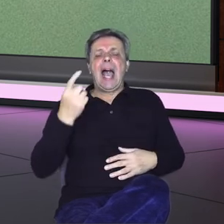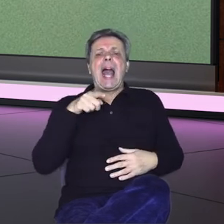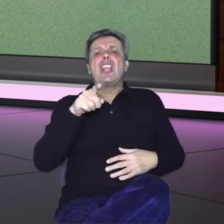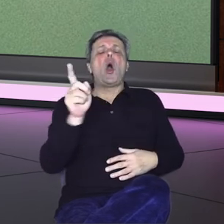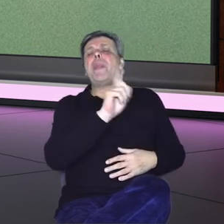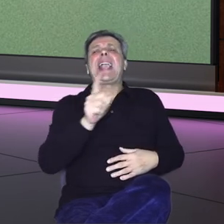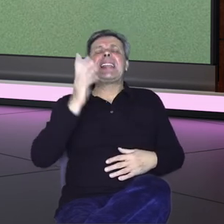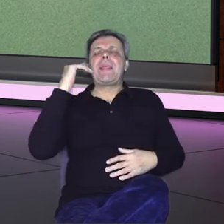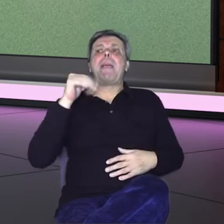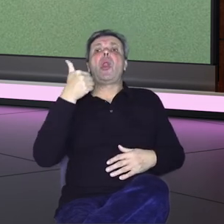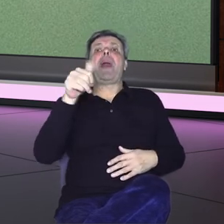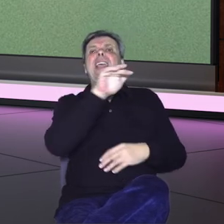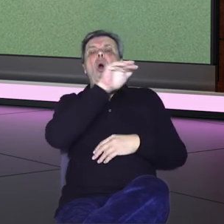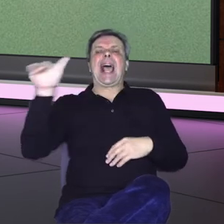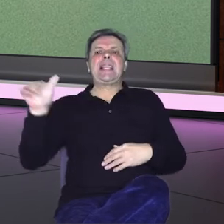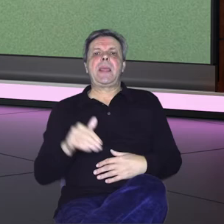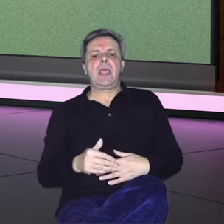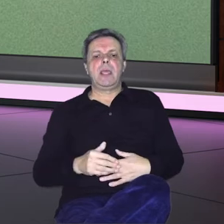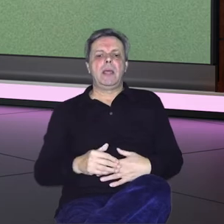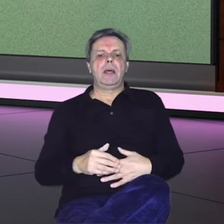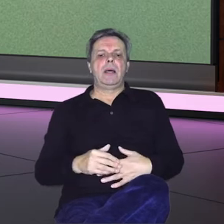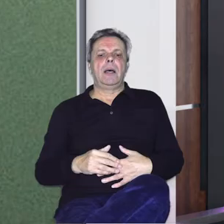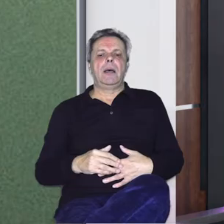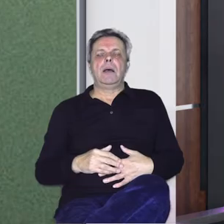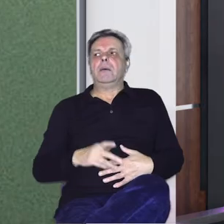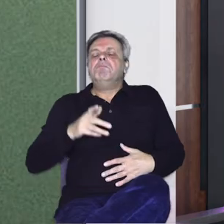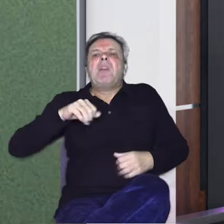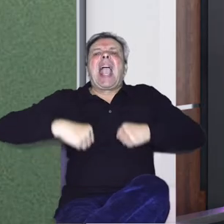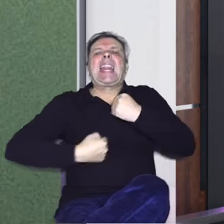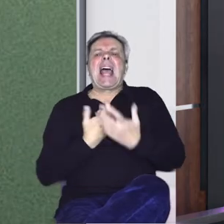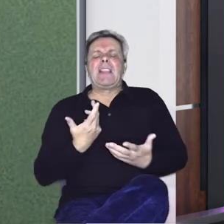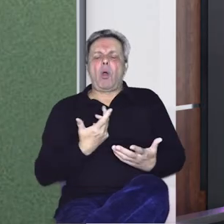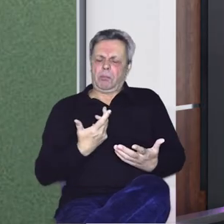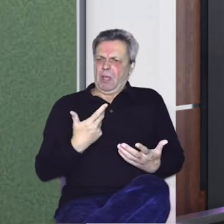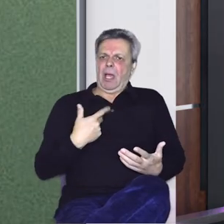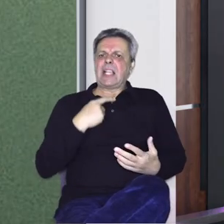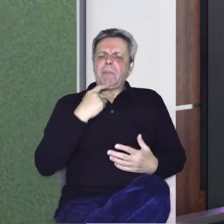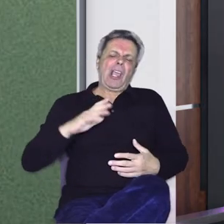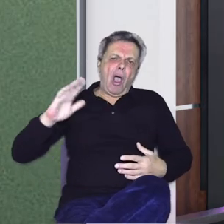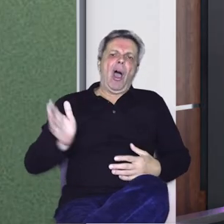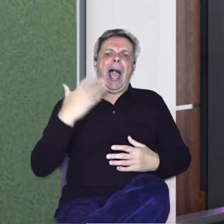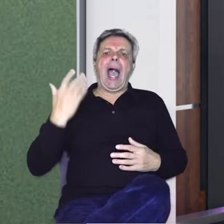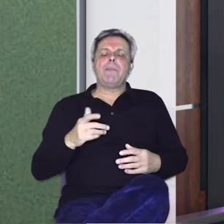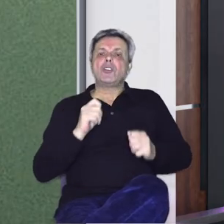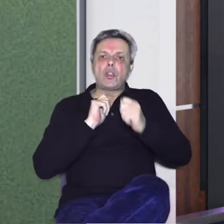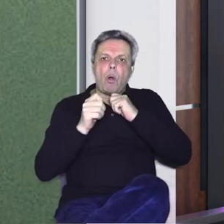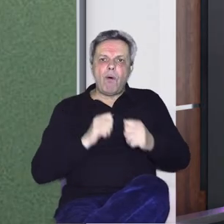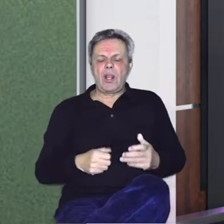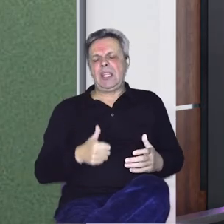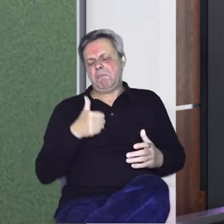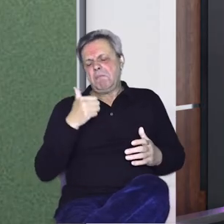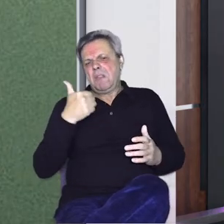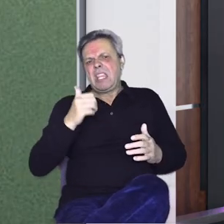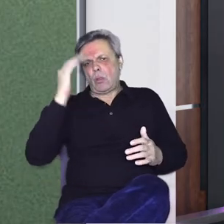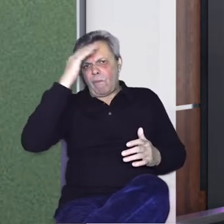nikad to nije bilo na nekoj razini nečeg kreativnog. I onda sam rekao. Amo se dogovoriti